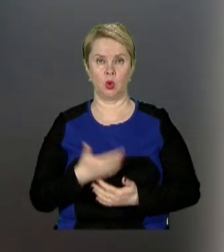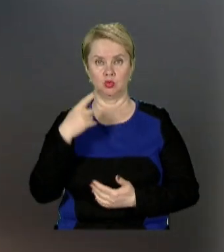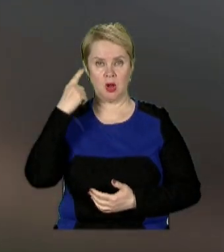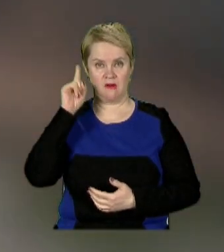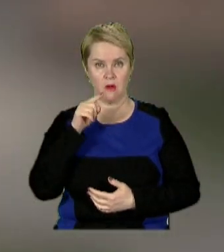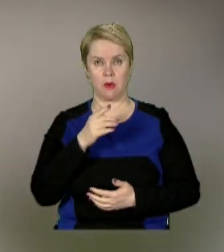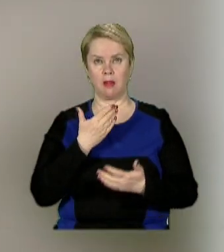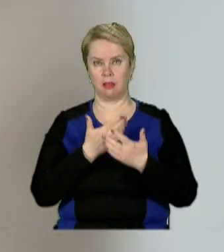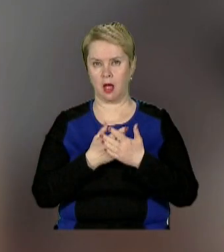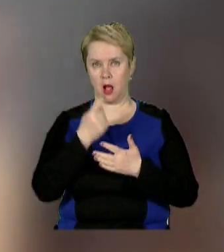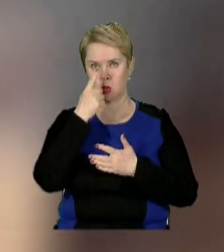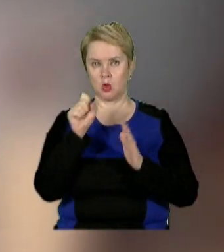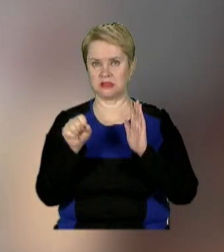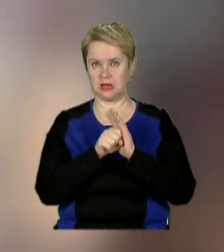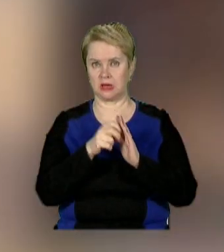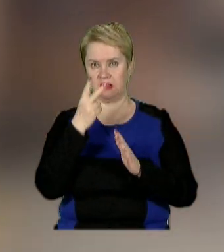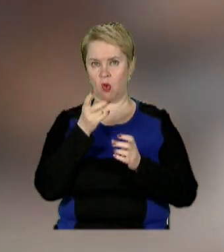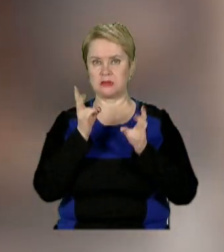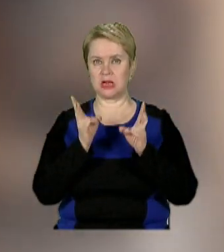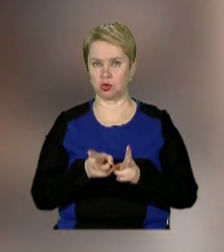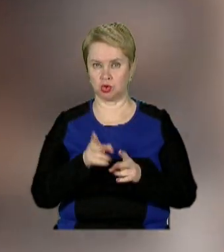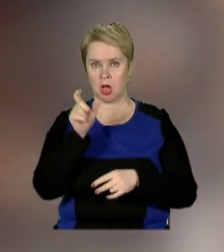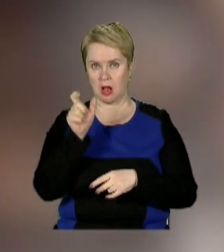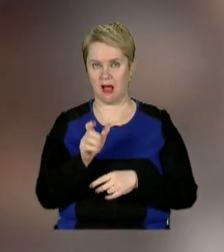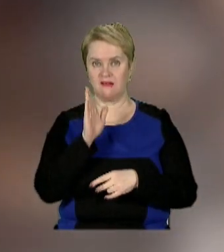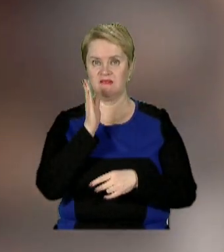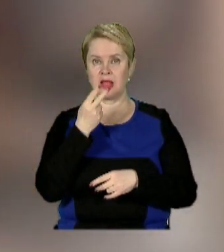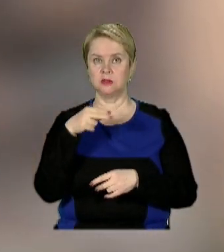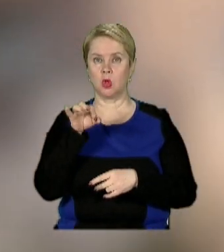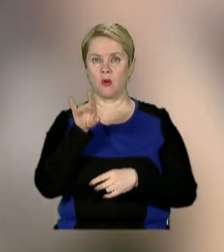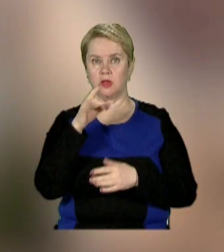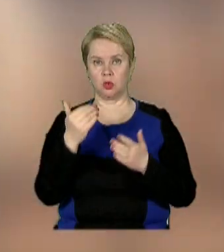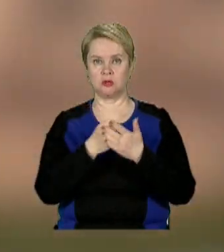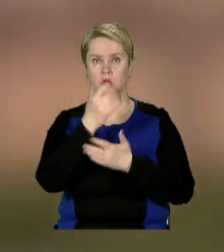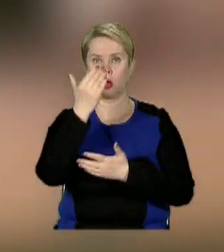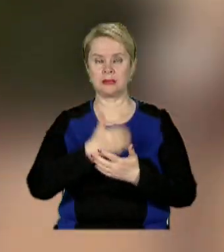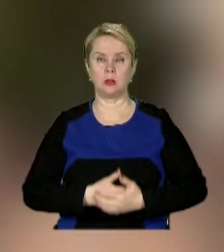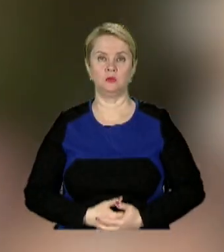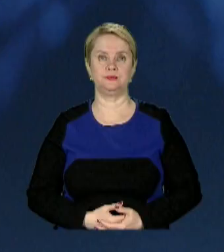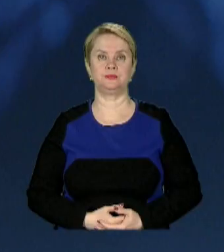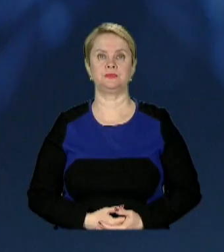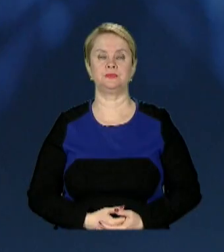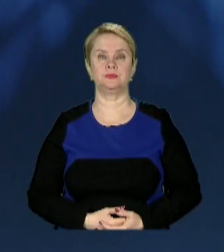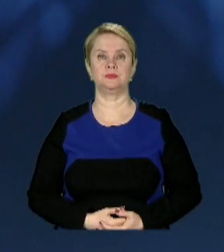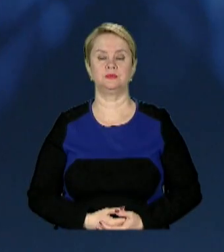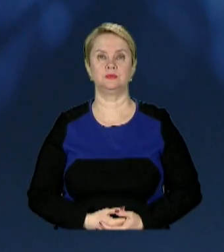відомо про принаймні одного загиблого і двох постраждалих. Владислав Авдіянко, новини 11 каналу.